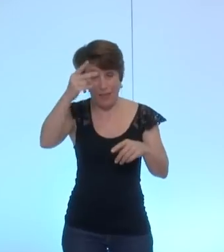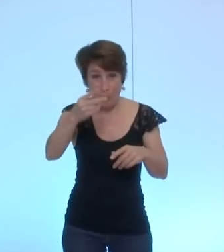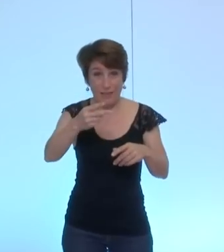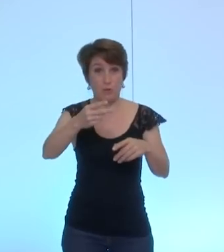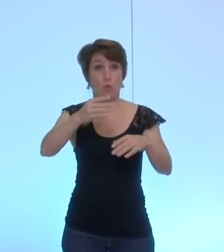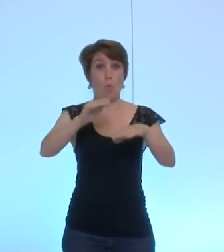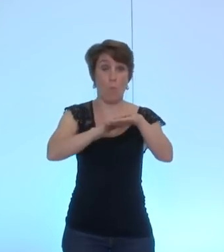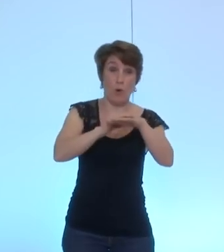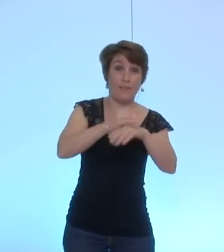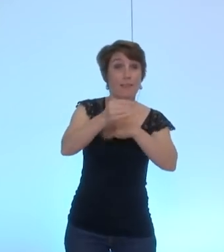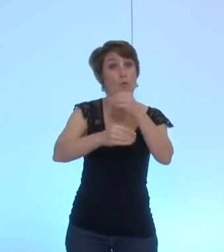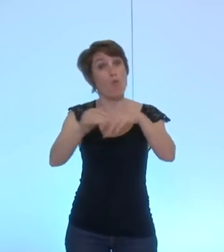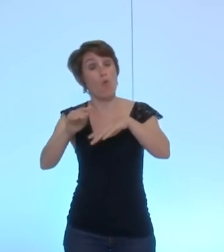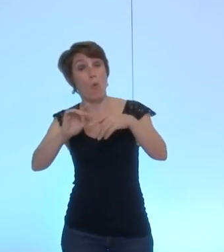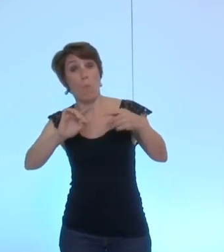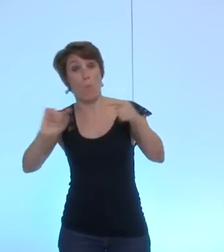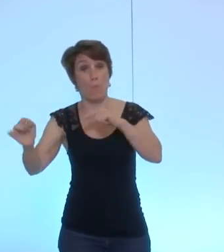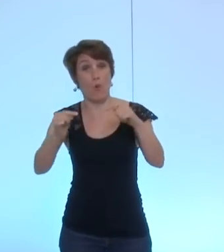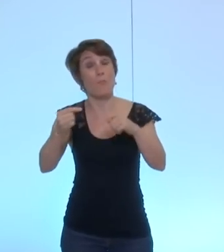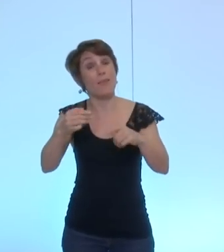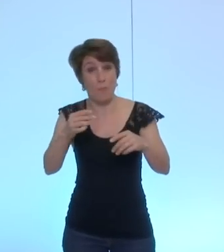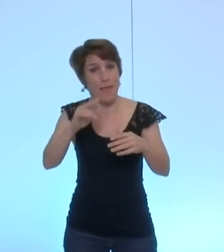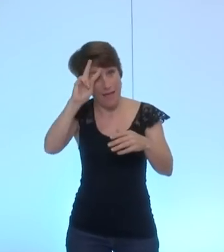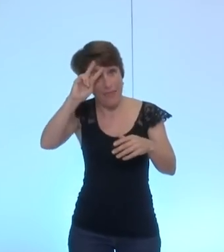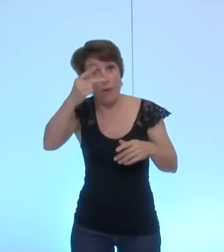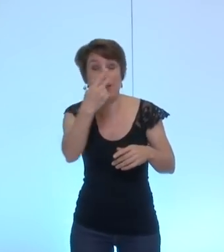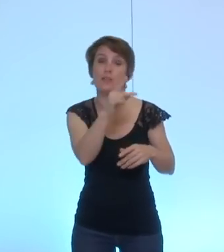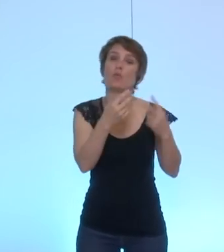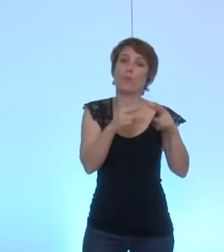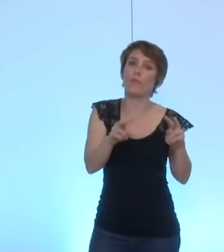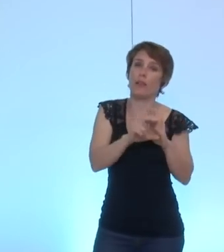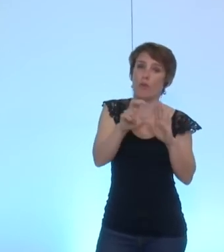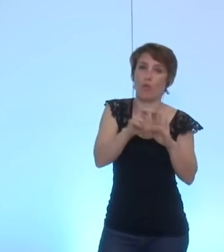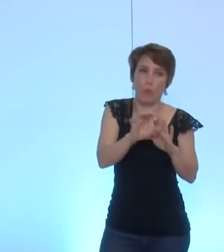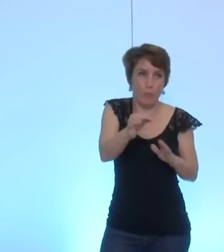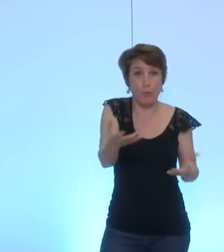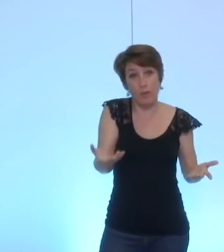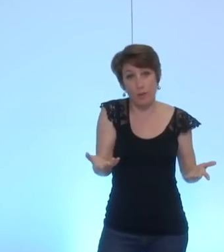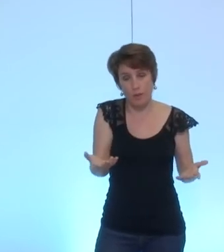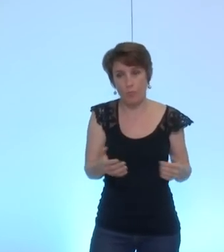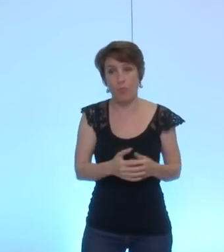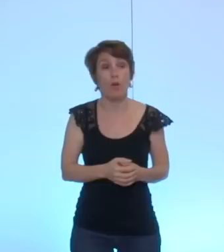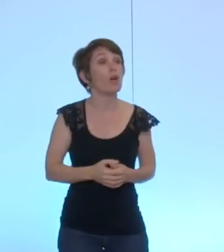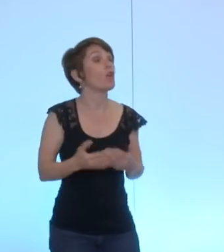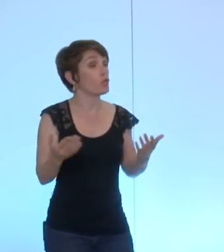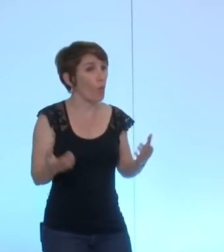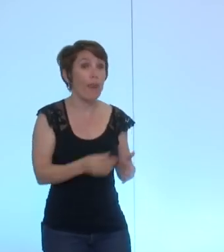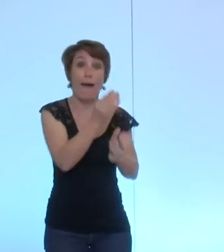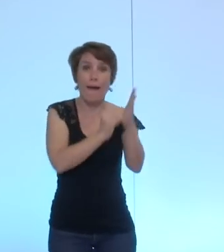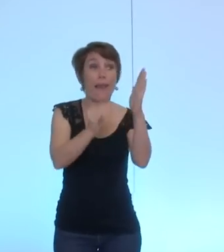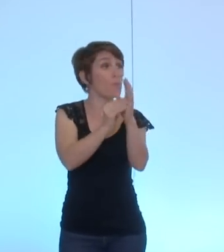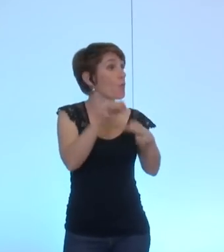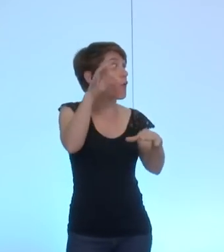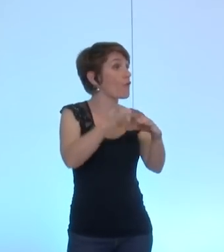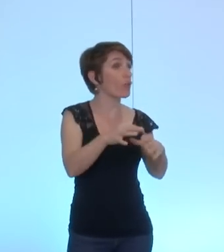polémique par la ville bien sûr par définition c'est polémique d'écrire cela donc je mets cet amendement aux